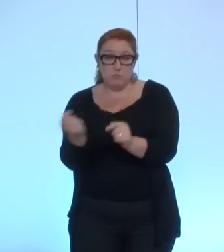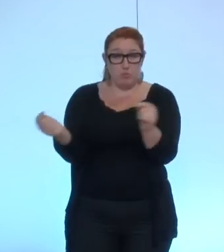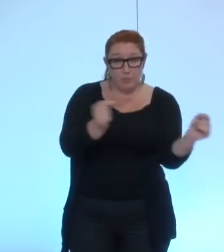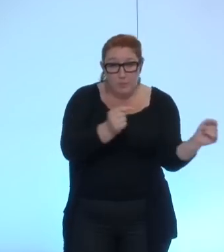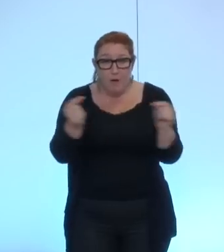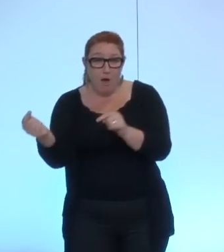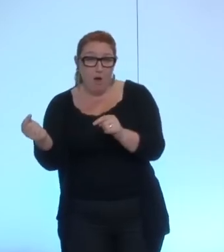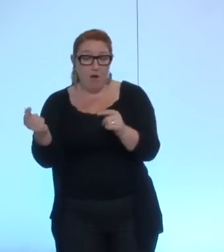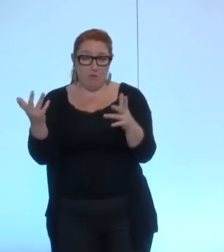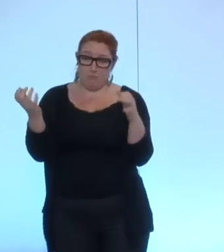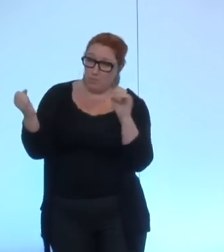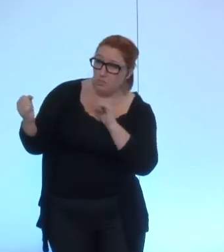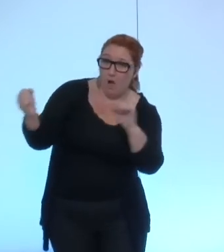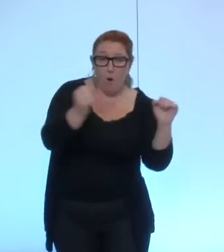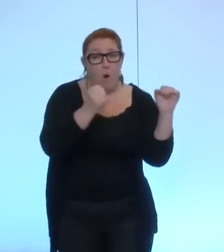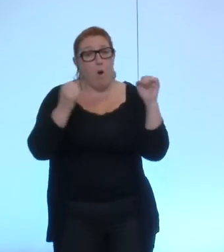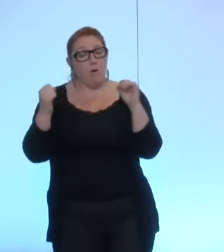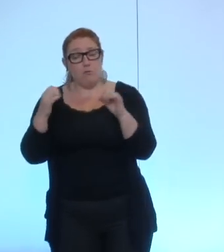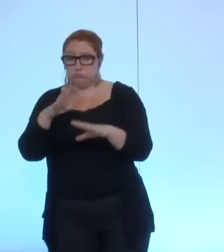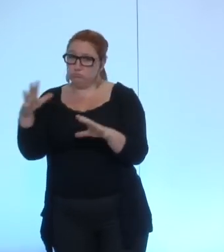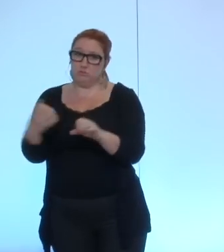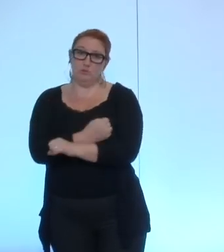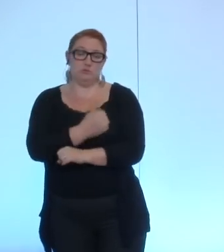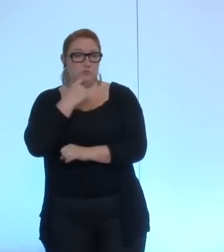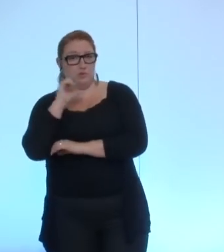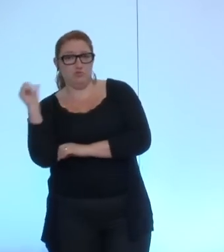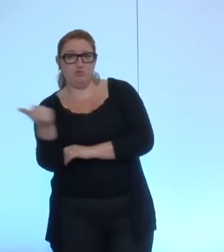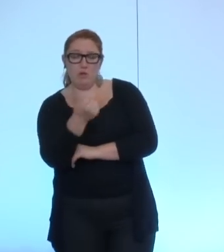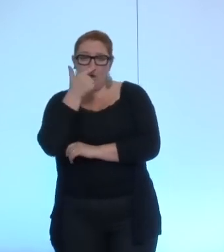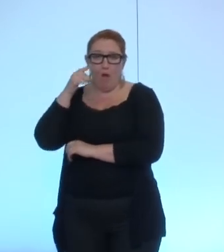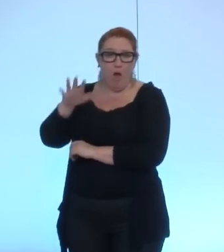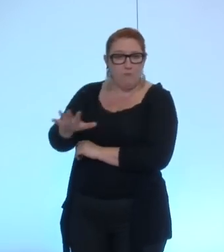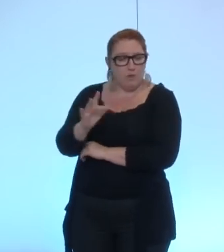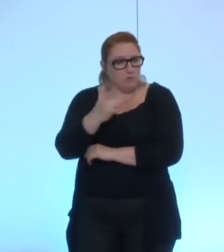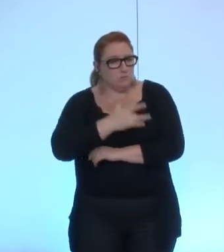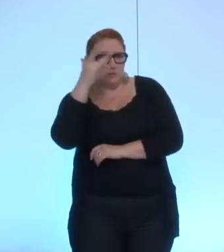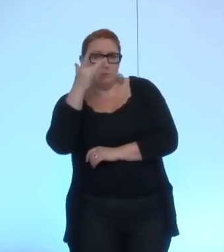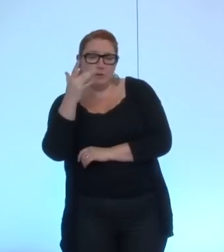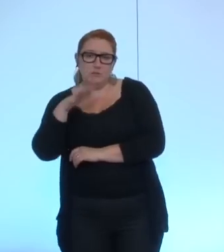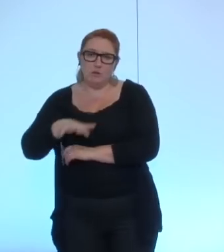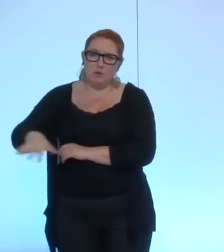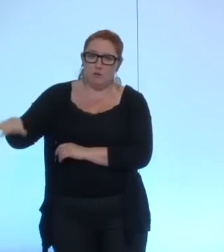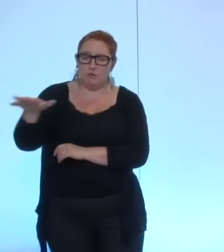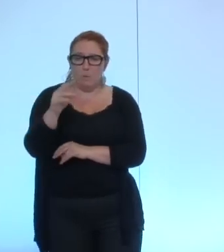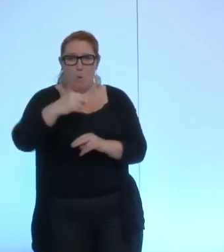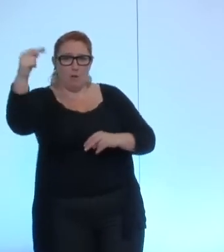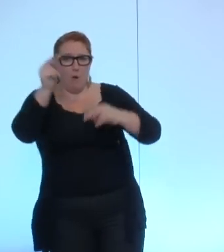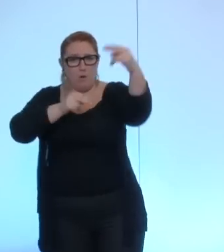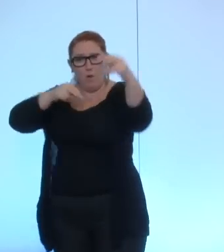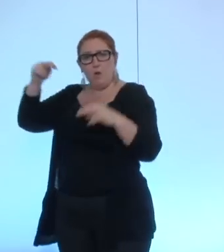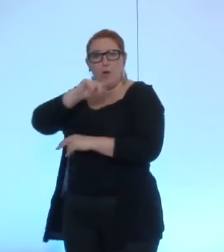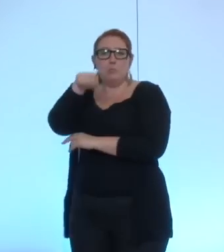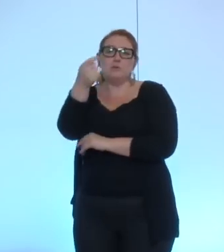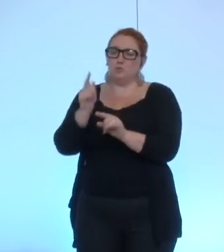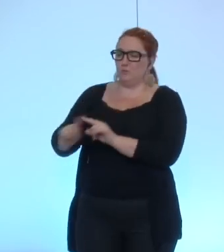sur un sujet comme cela les sensibilités de chacun les perspectives de chacun sont toujours évidemment